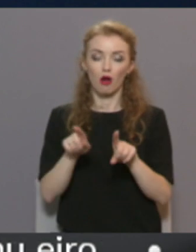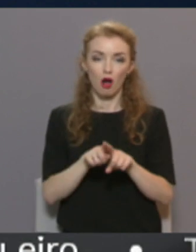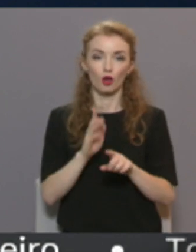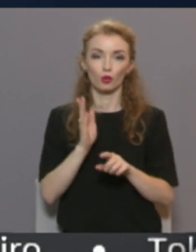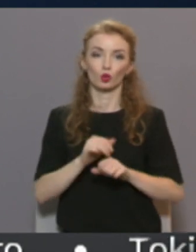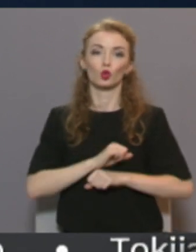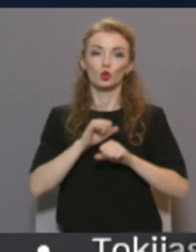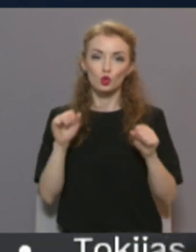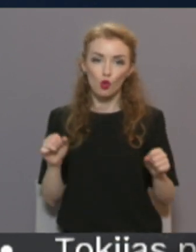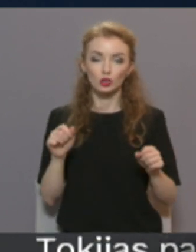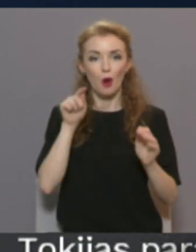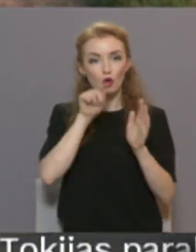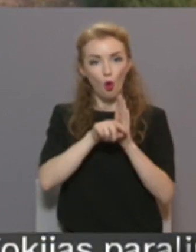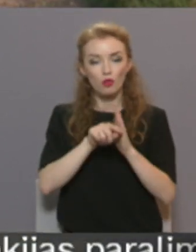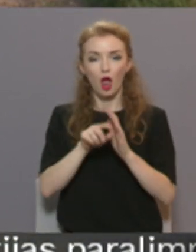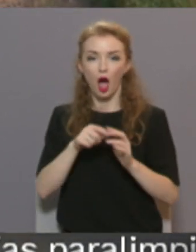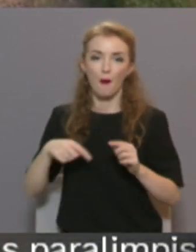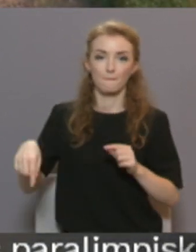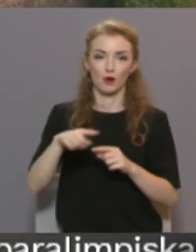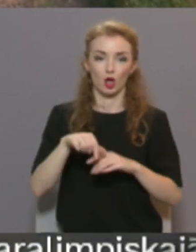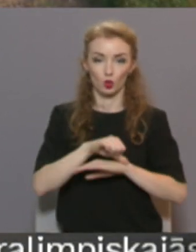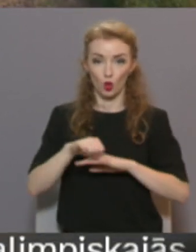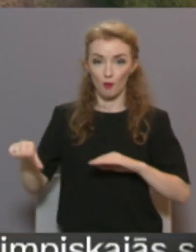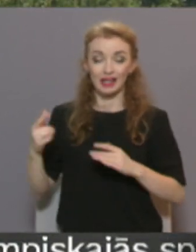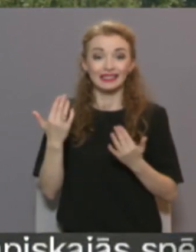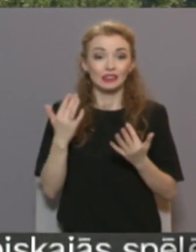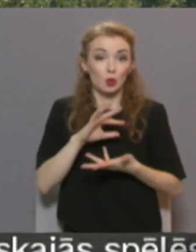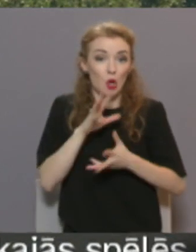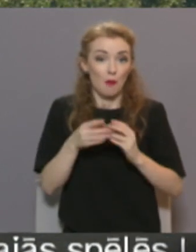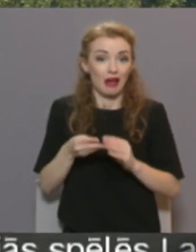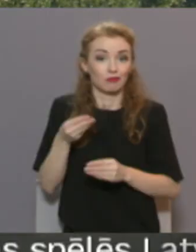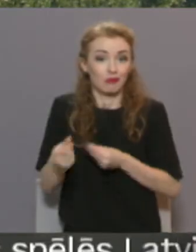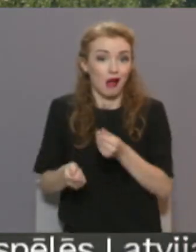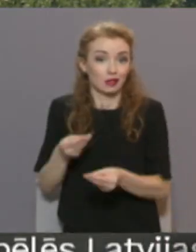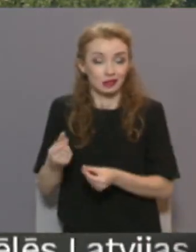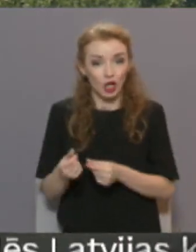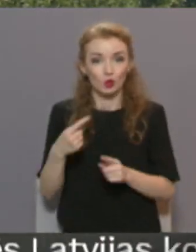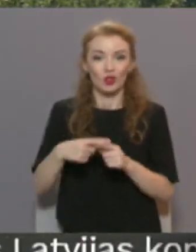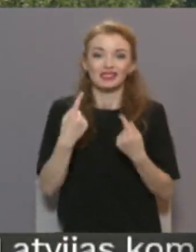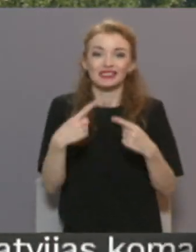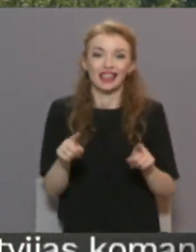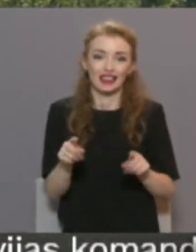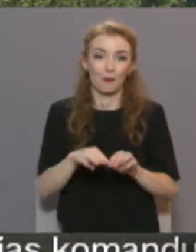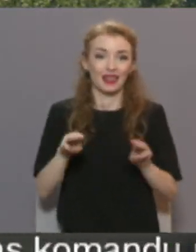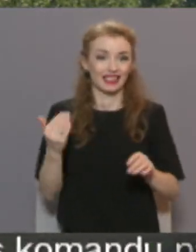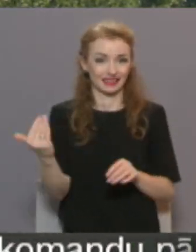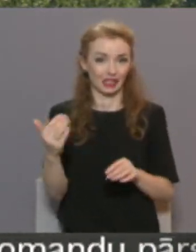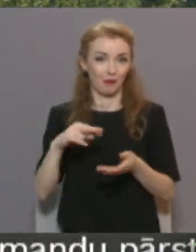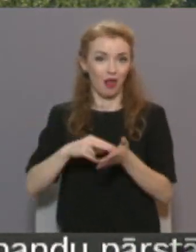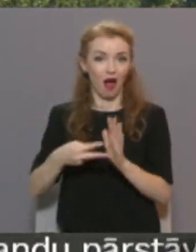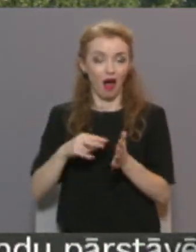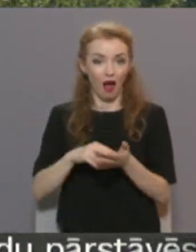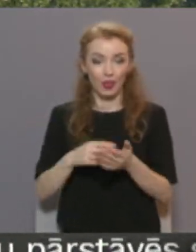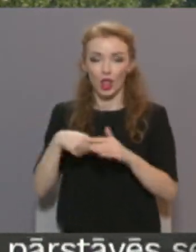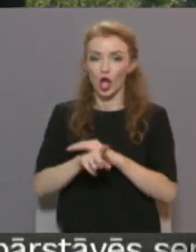drošības kontrolu vispār ap pierobežu. Cik izmaksās pagaidu žogs un citas, Golubevas plāna ieceras robežas stiprināšanai,